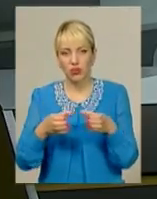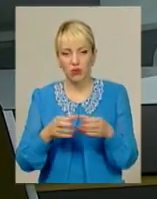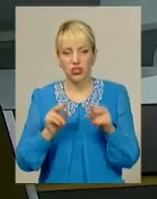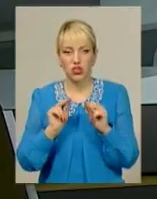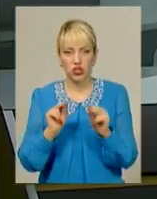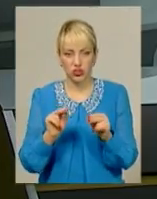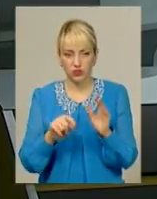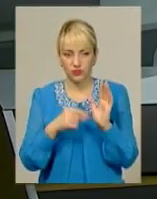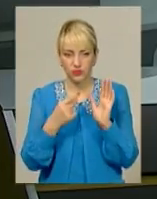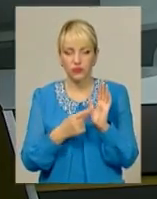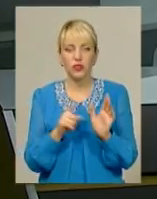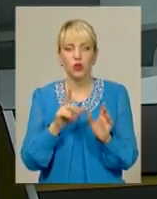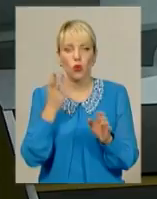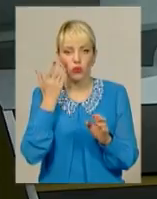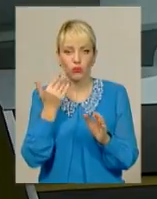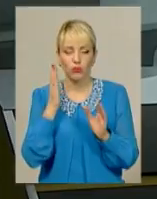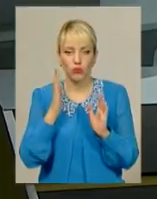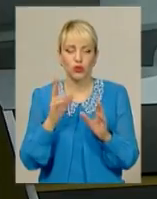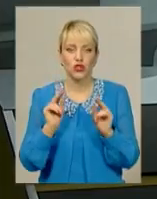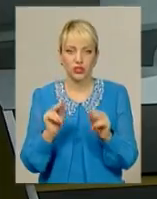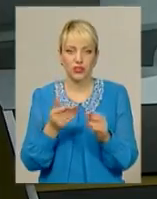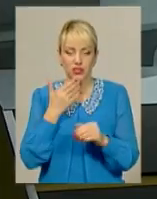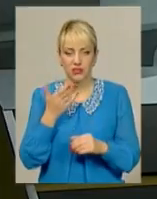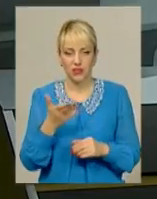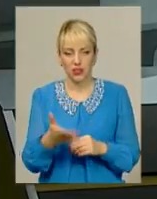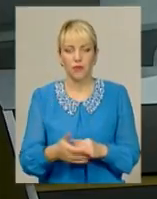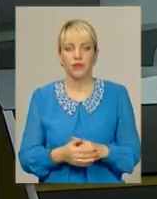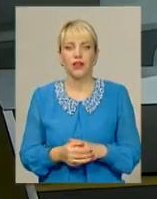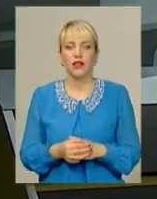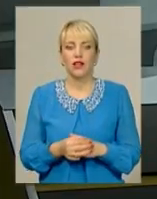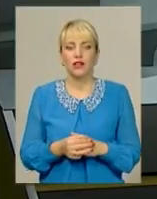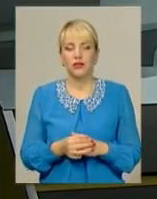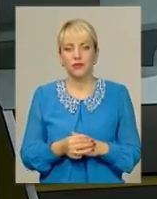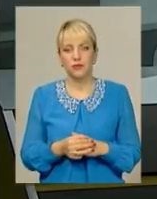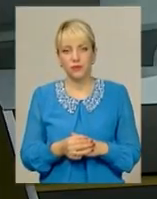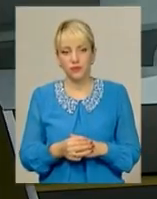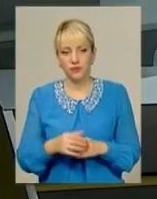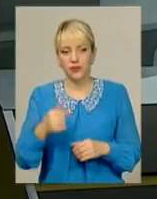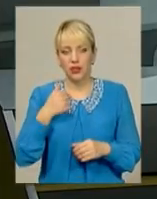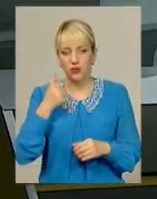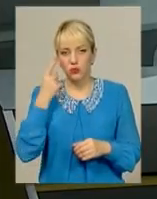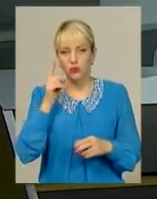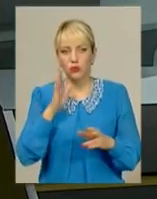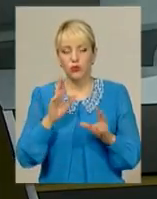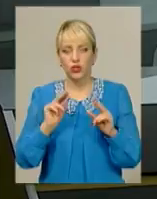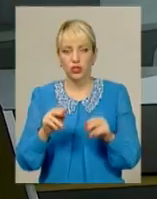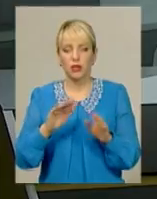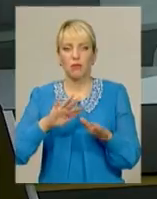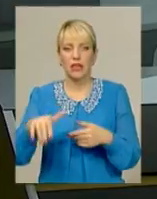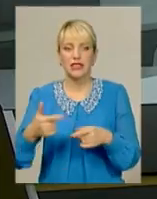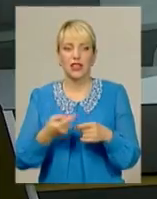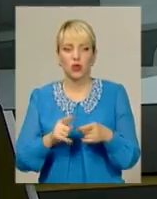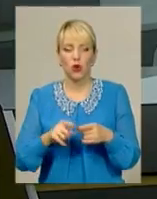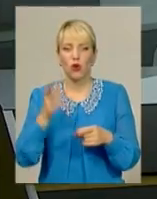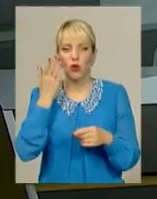звітів? Стосовно чесності при поданні звітів, знову почну з кінця, я думаю, що вони будуть чесними після того, як перші партії